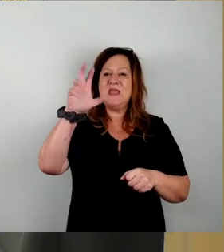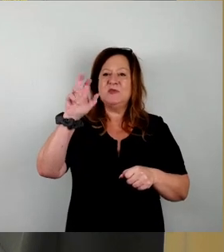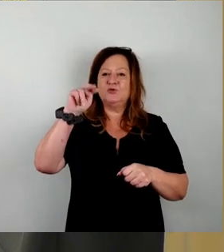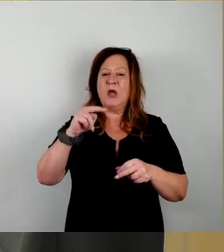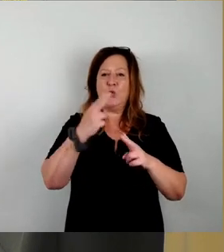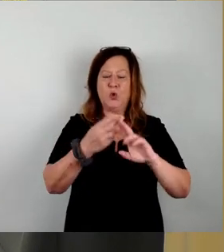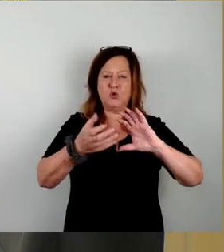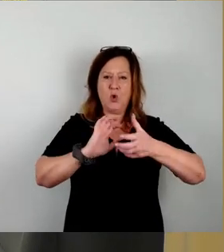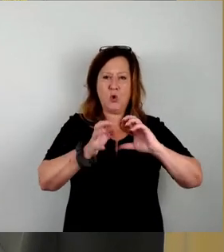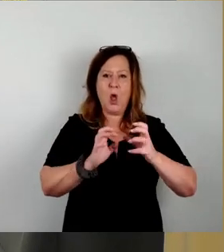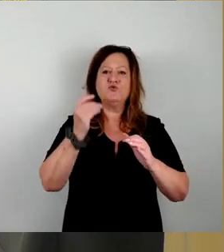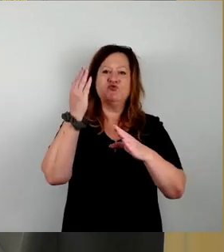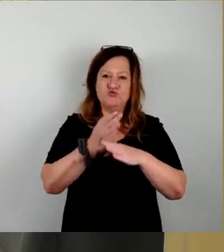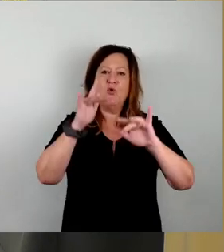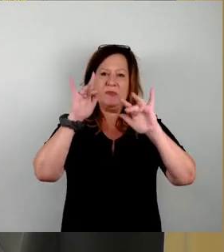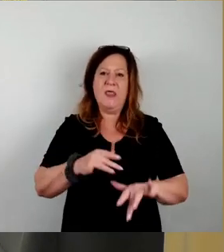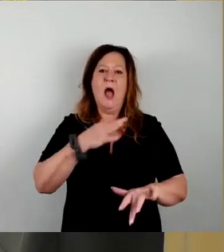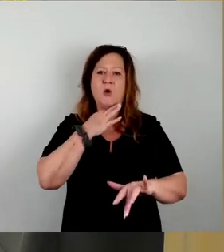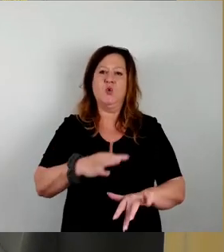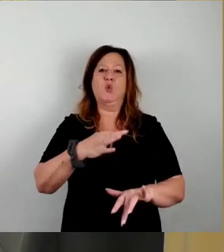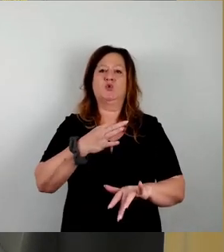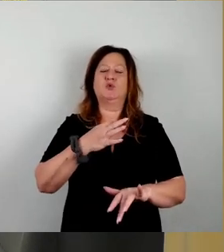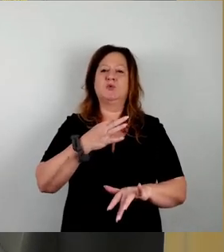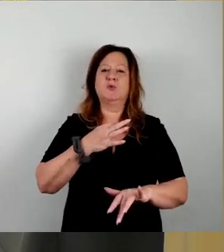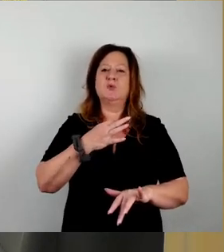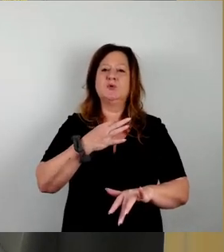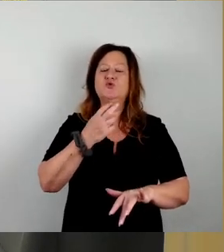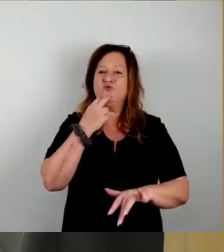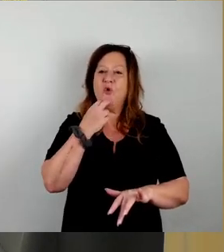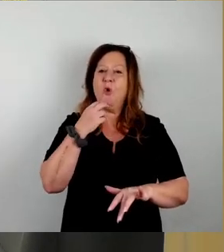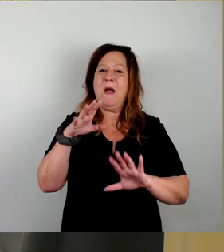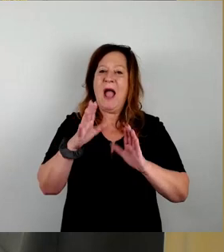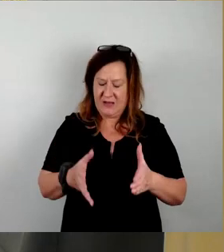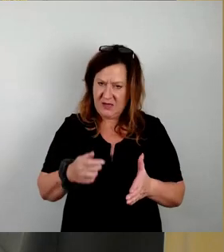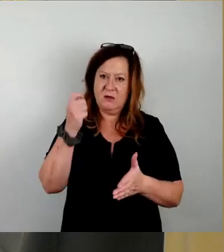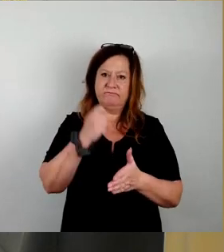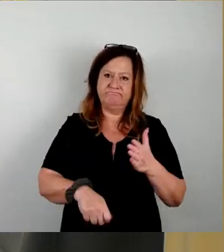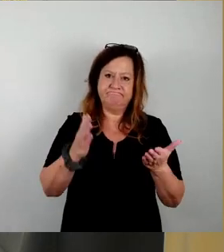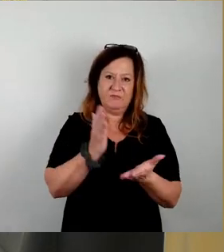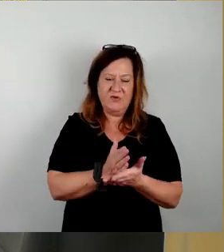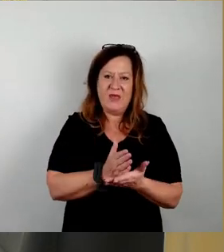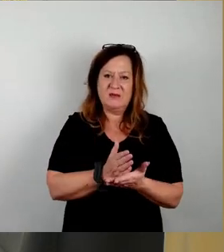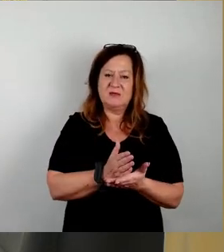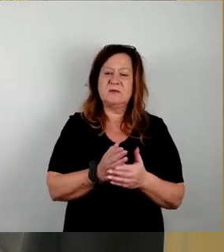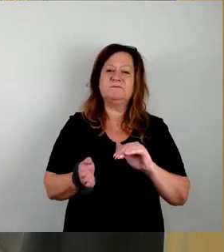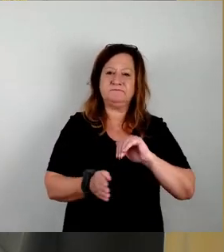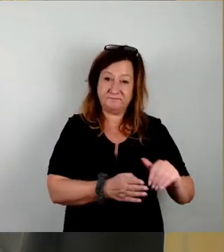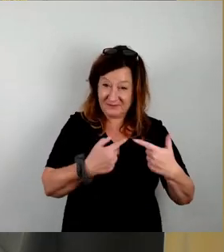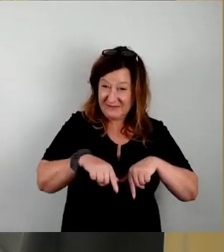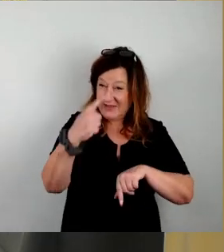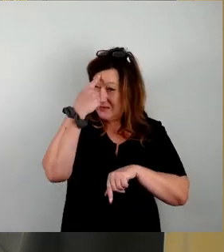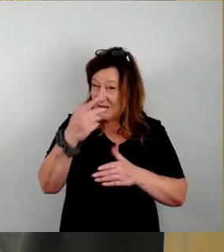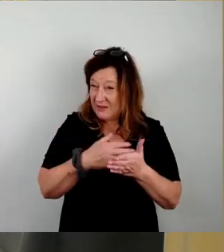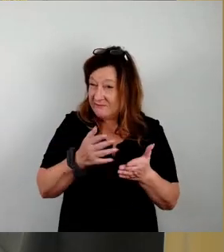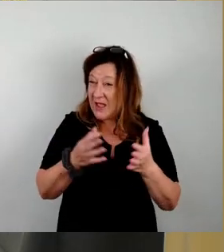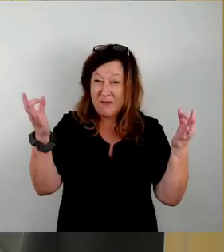gekauft. Wir denken weiter und ich denke, wir brauchen ein Gesamtbild,